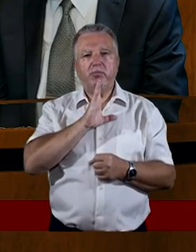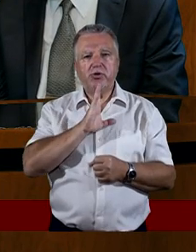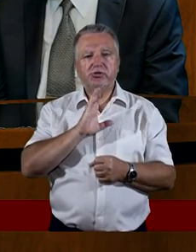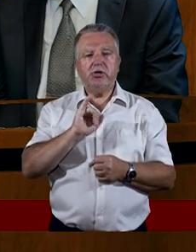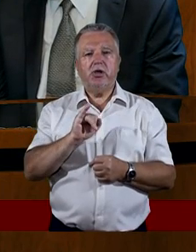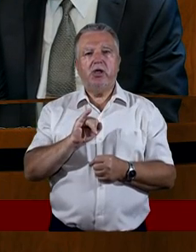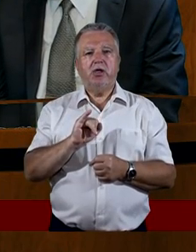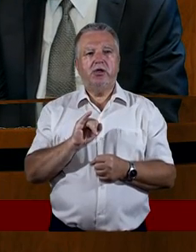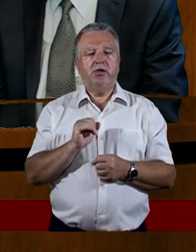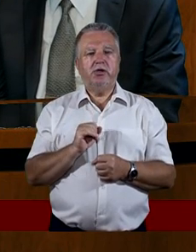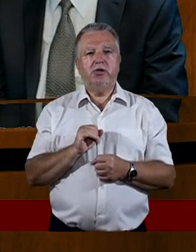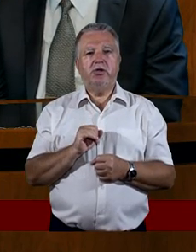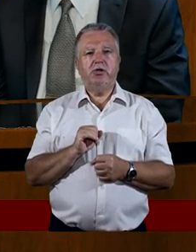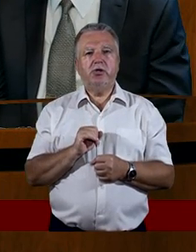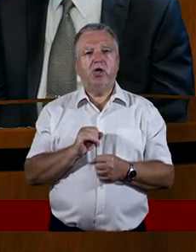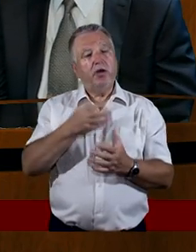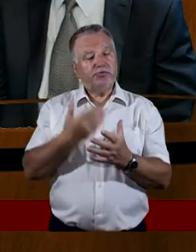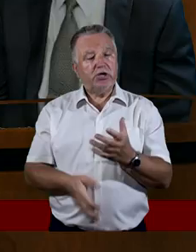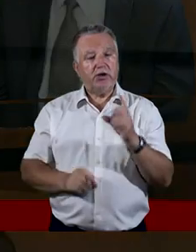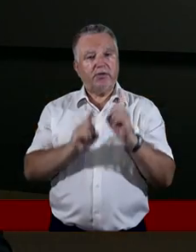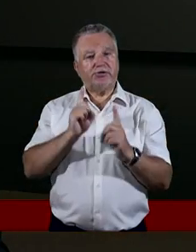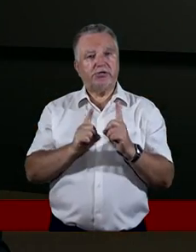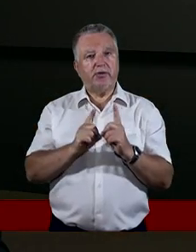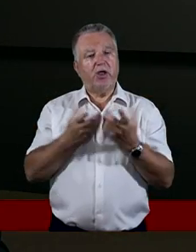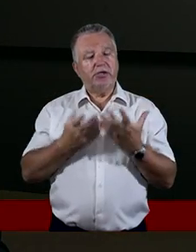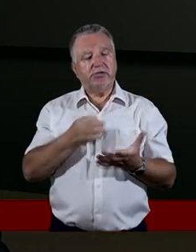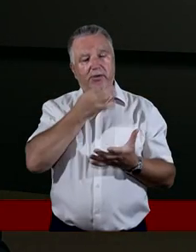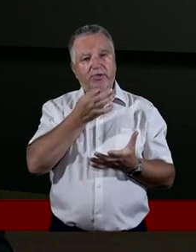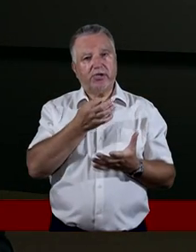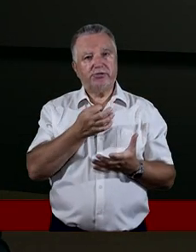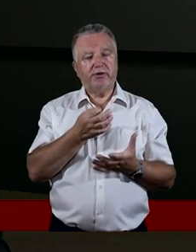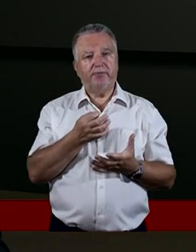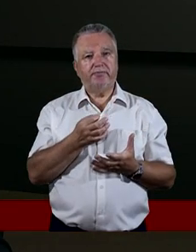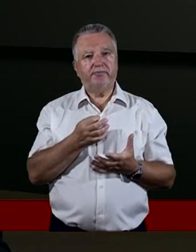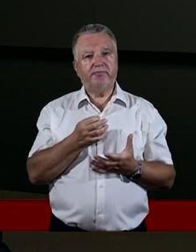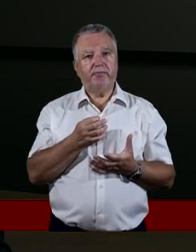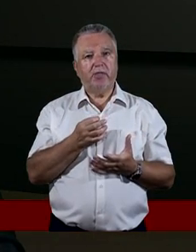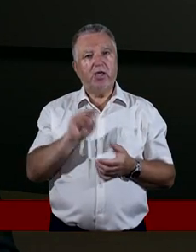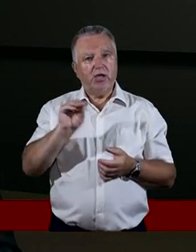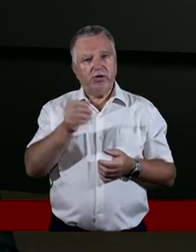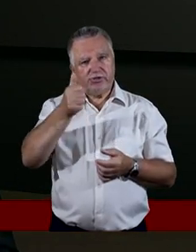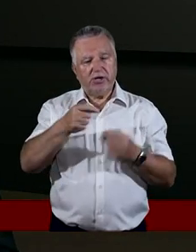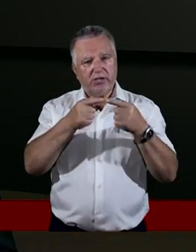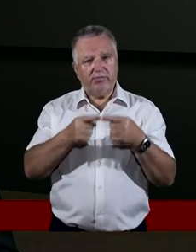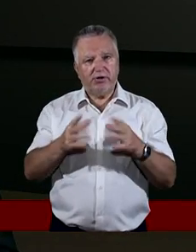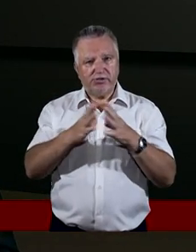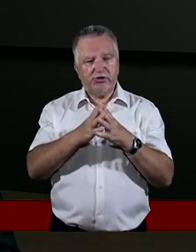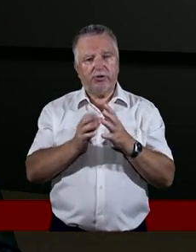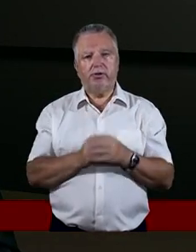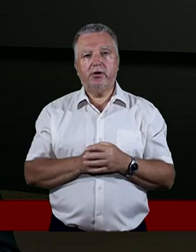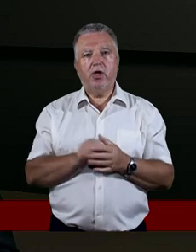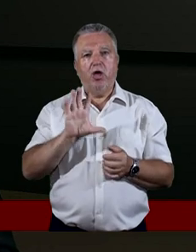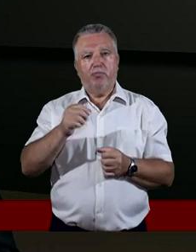i ponosi pewnego rodzaju porażki. Chciałbym wam zadać pytanie po przeczytaniu jeszcze jednego wiersza. Posłuchajcie wiersz dziesiąty.